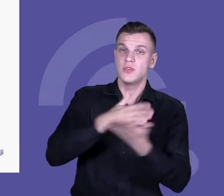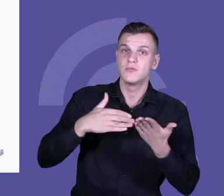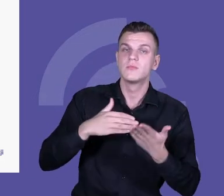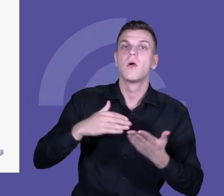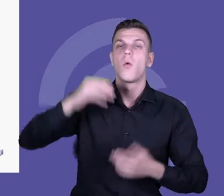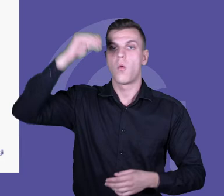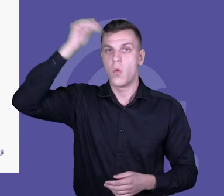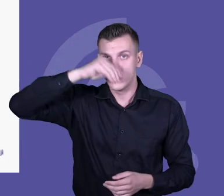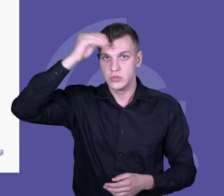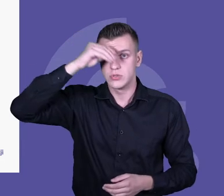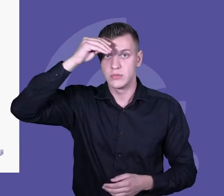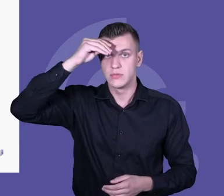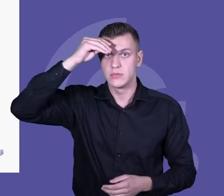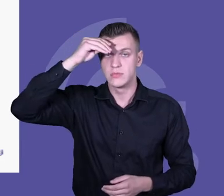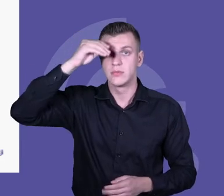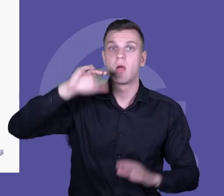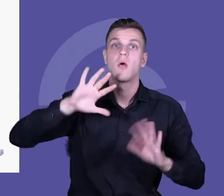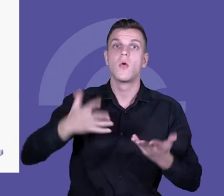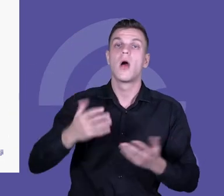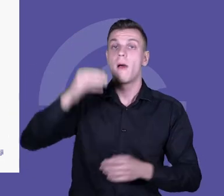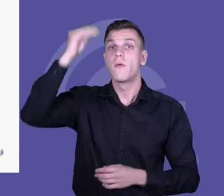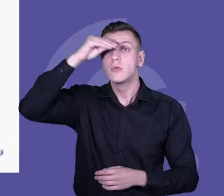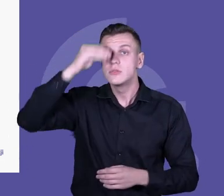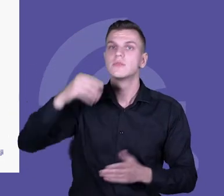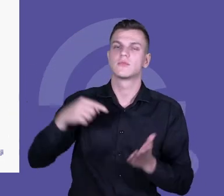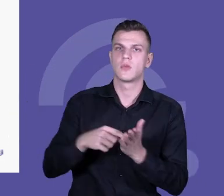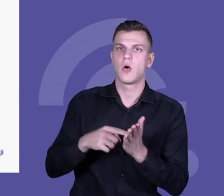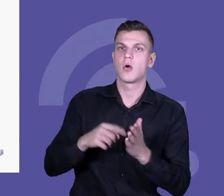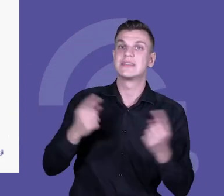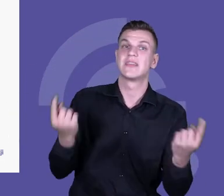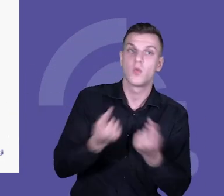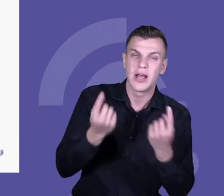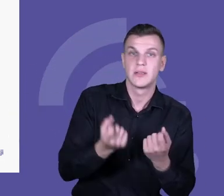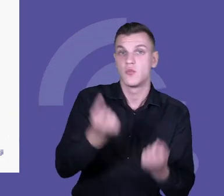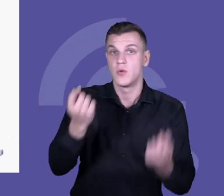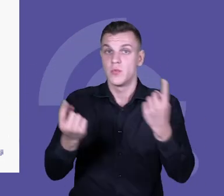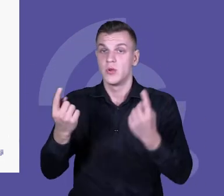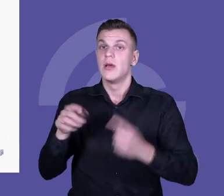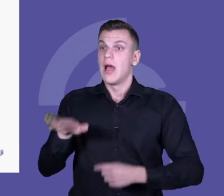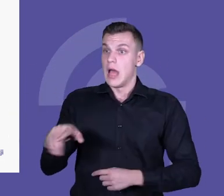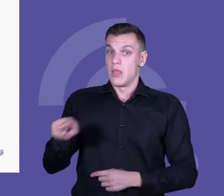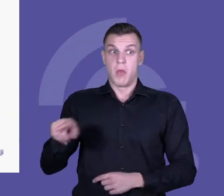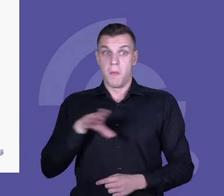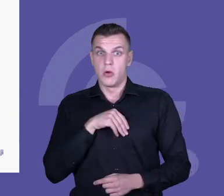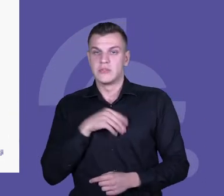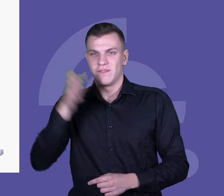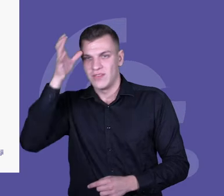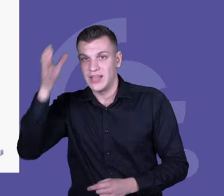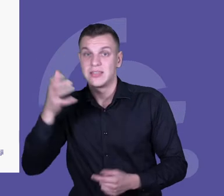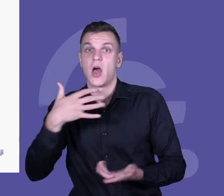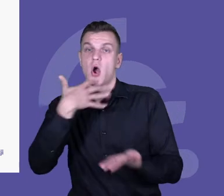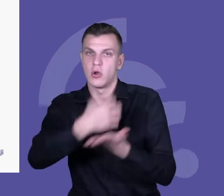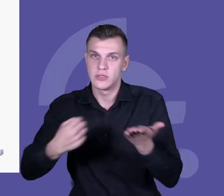tworzenie sytuacji edukacyjnych z wykorzystaniem różnych metod, sytuacji, w których uczniowie mogą tę kompetencję zdobywać. I taki